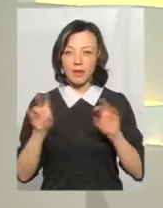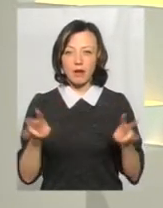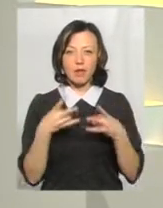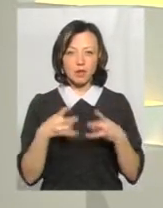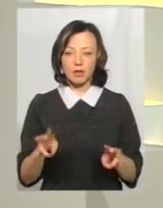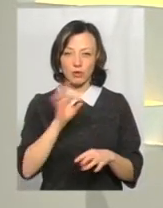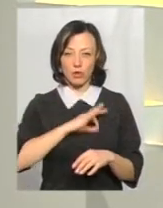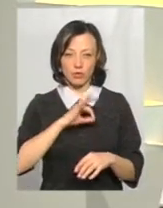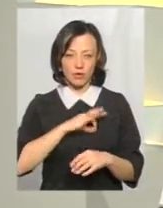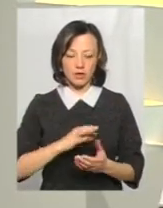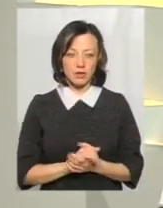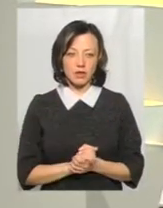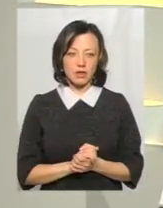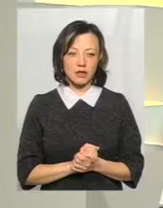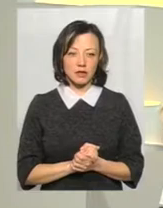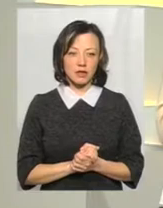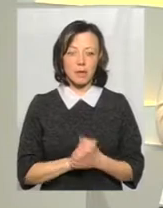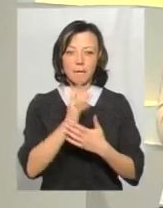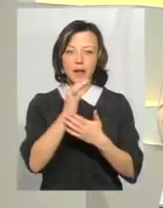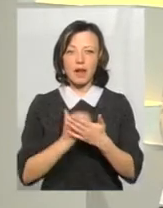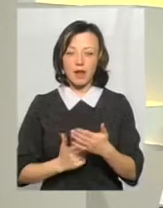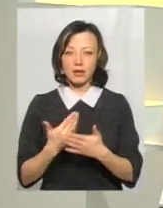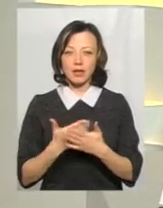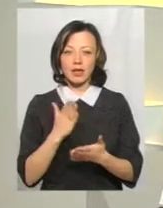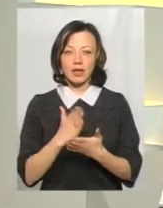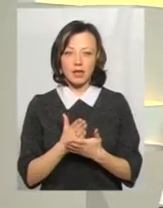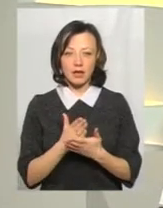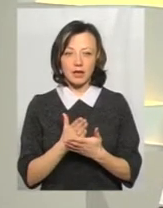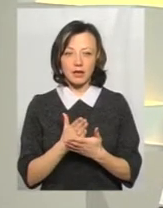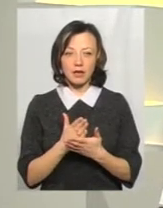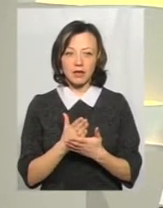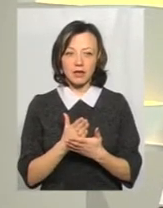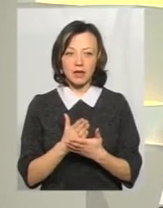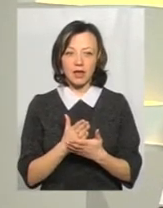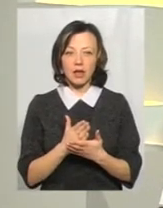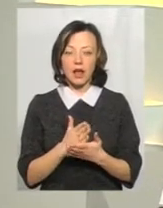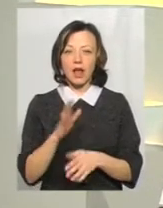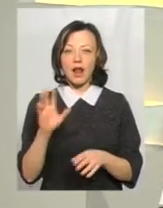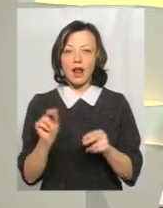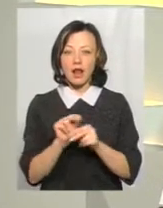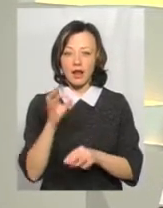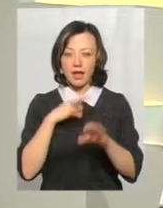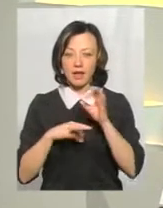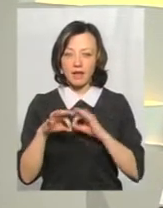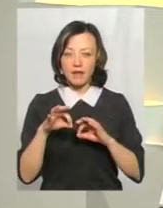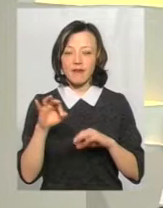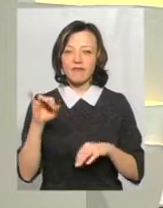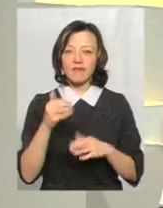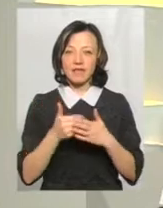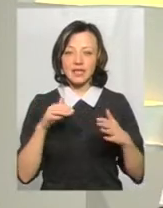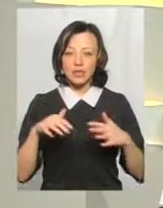взагалі лікуватися. Оскільки у тому переліку, до прикладу, є комбіновані ліки від застуди, антибіотики,